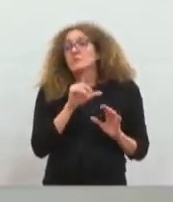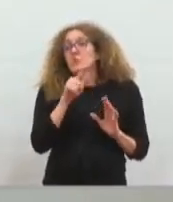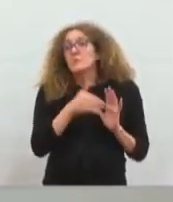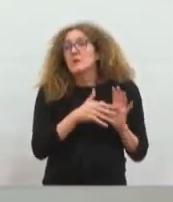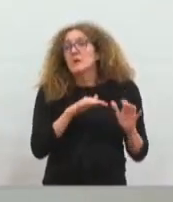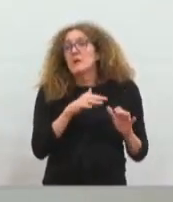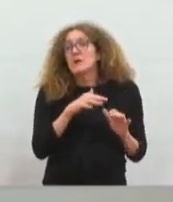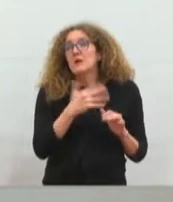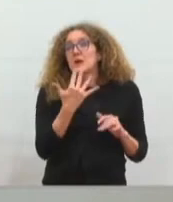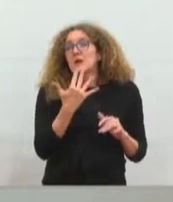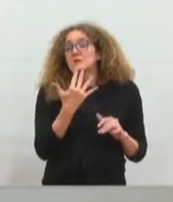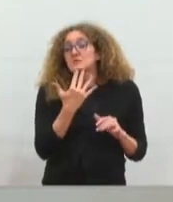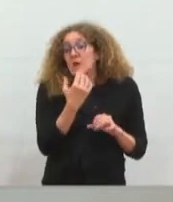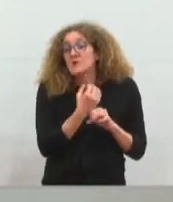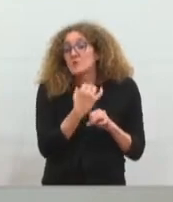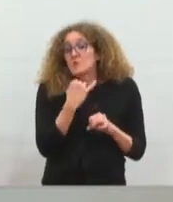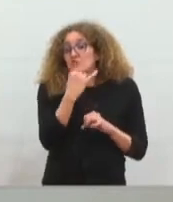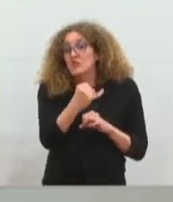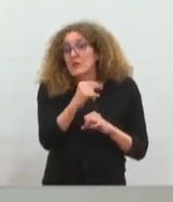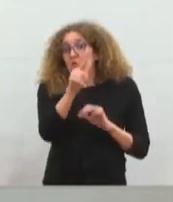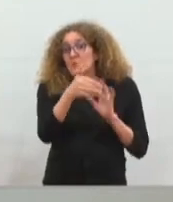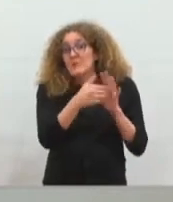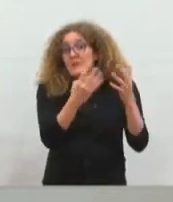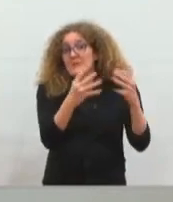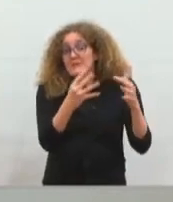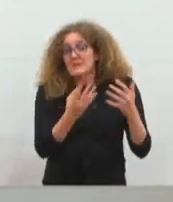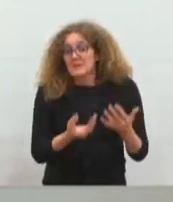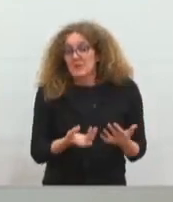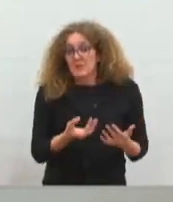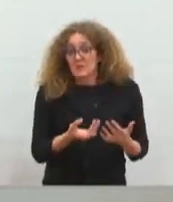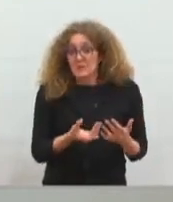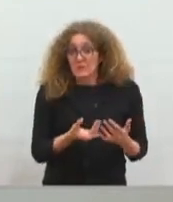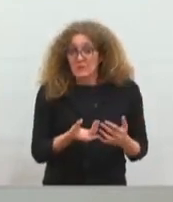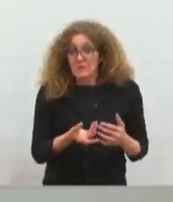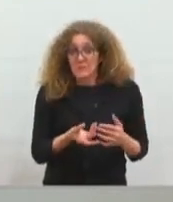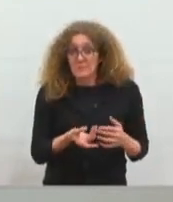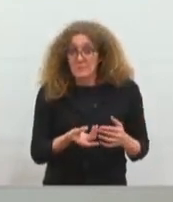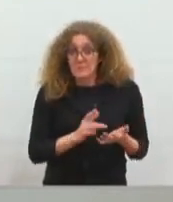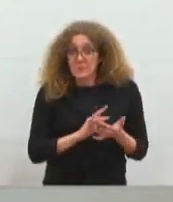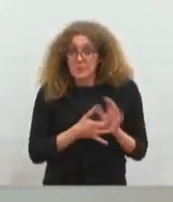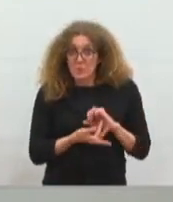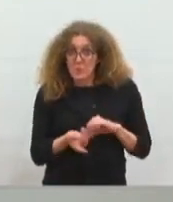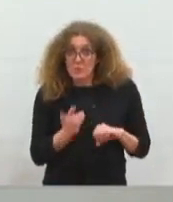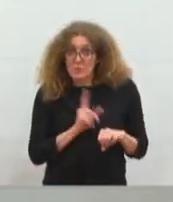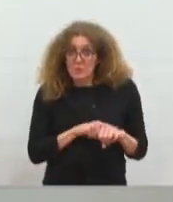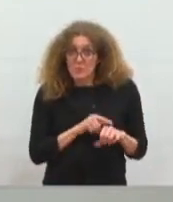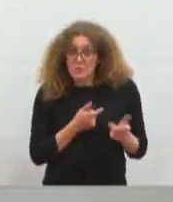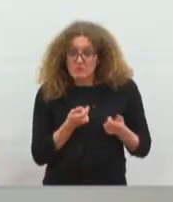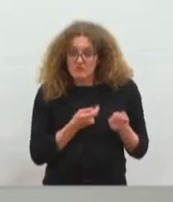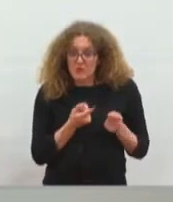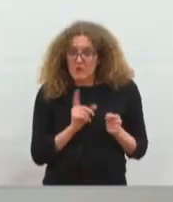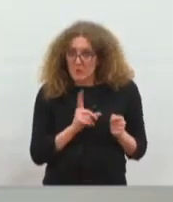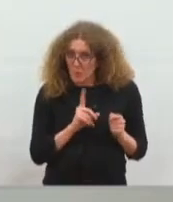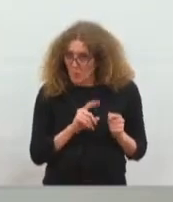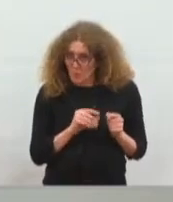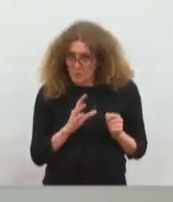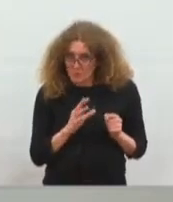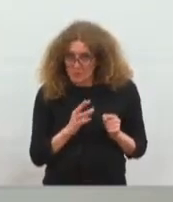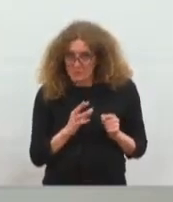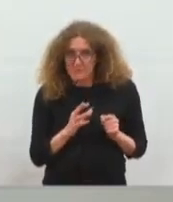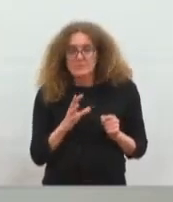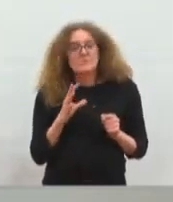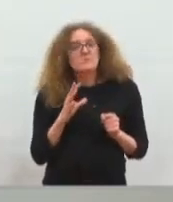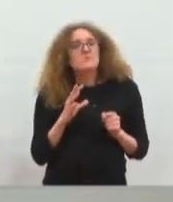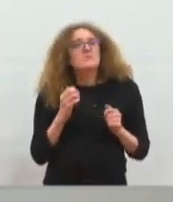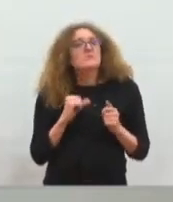2019, eh bien, nous n'avions pas tout pris en interne. On avait laissé en externe, en marché